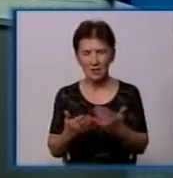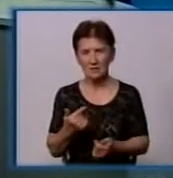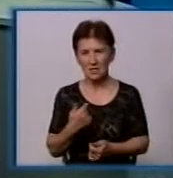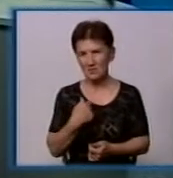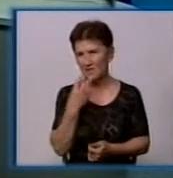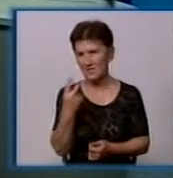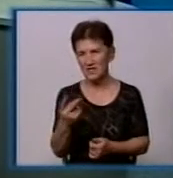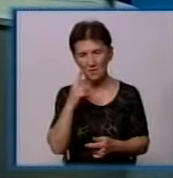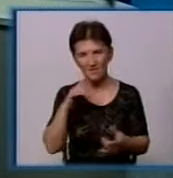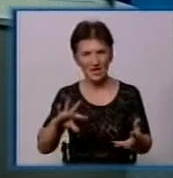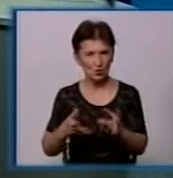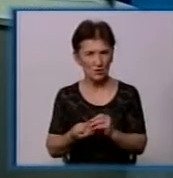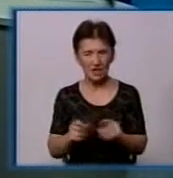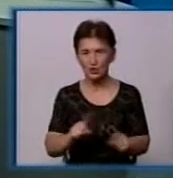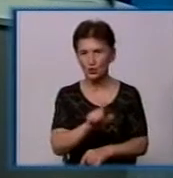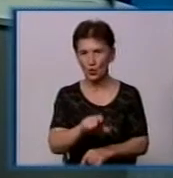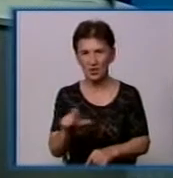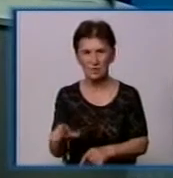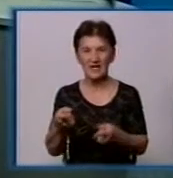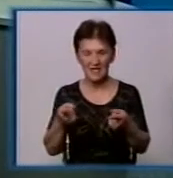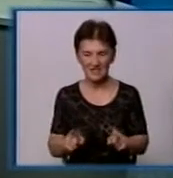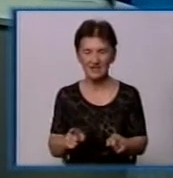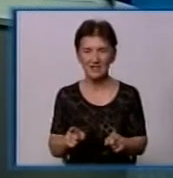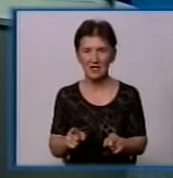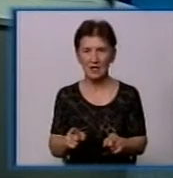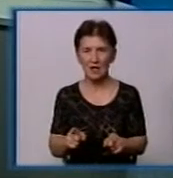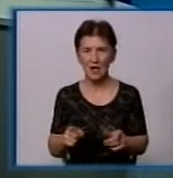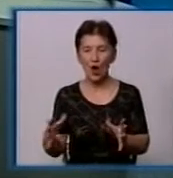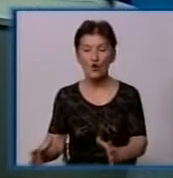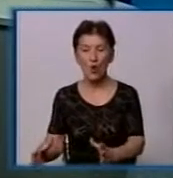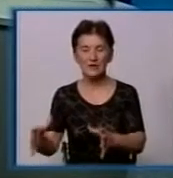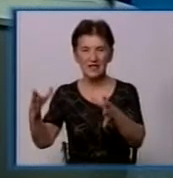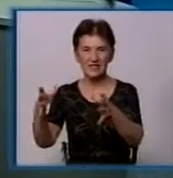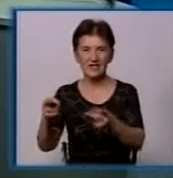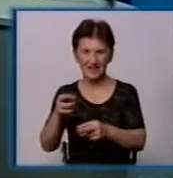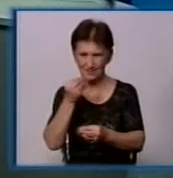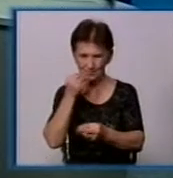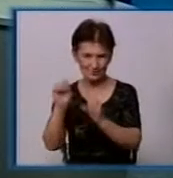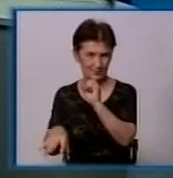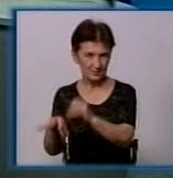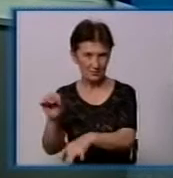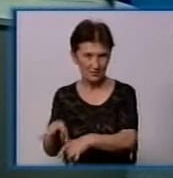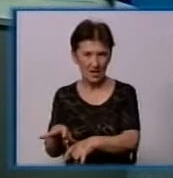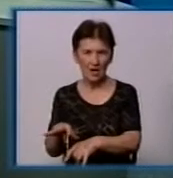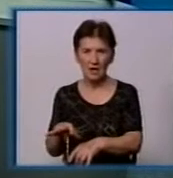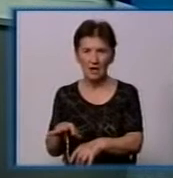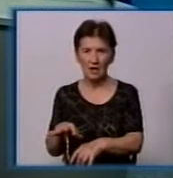в результаті, що люди действительно в контейнера для органіки научились бросати